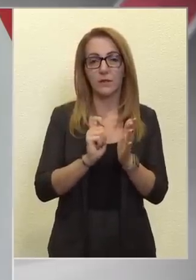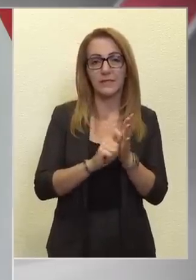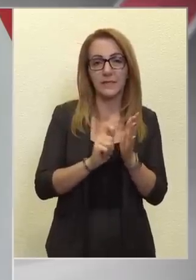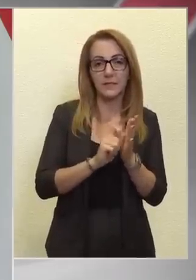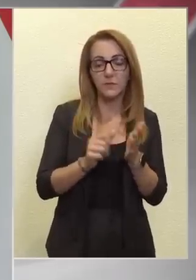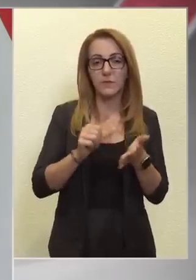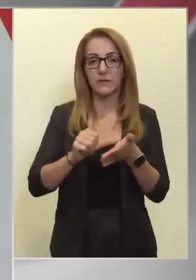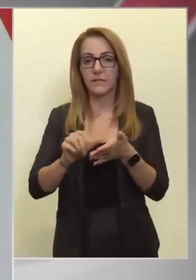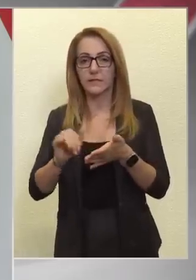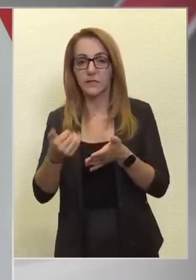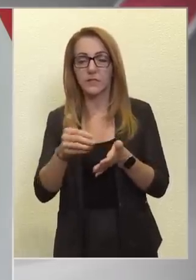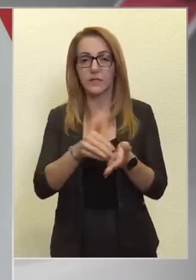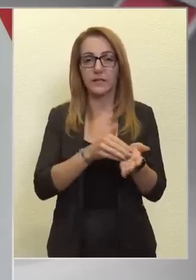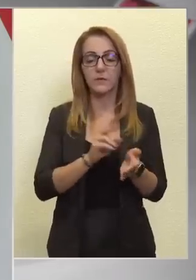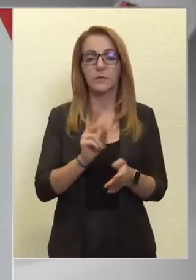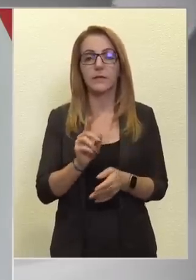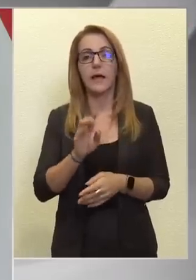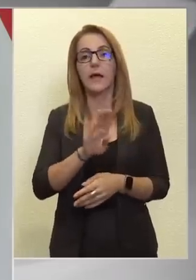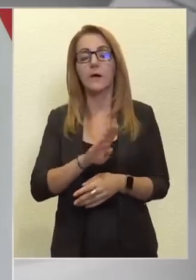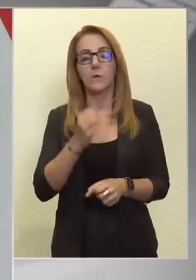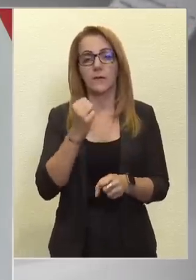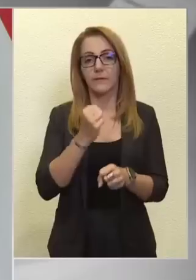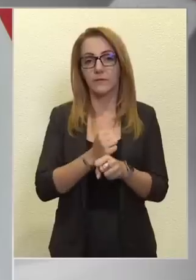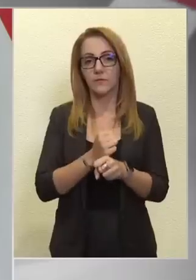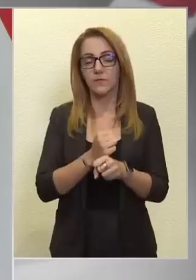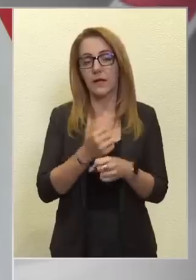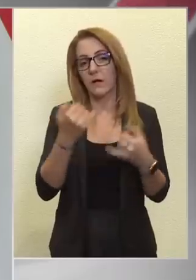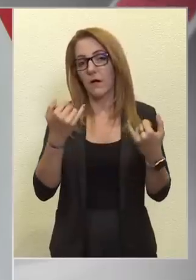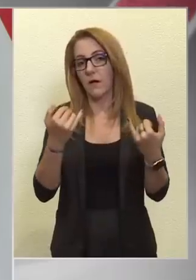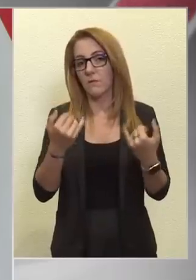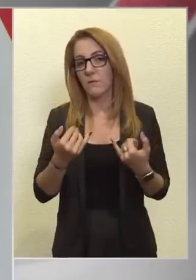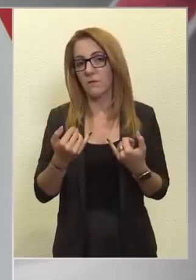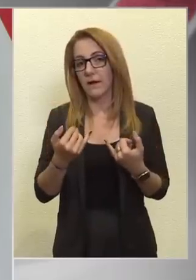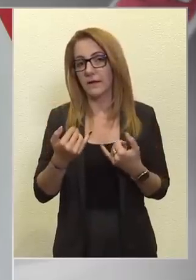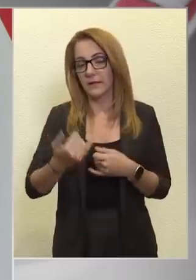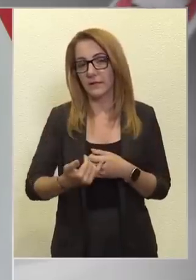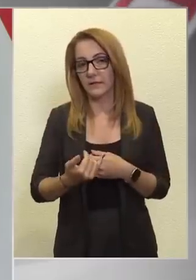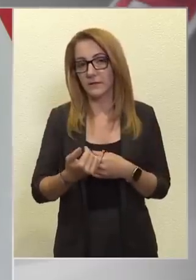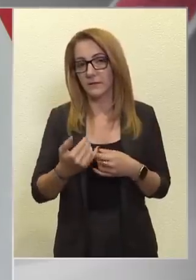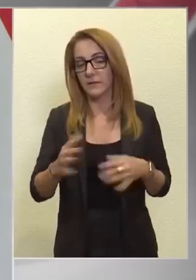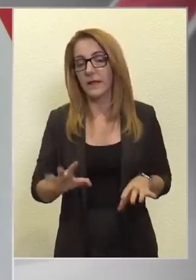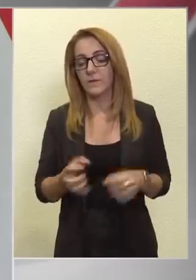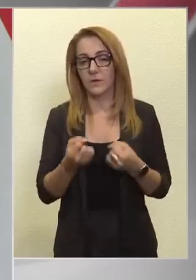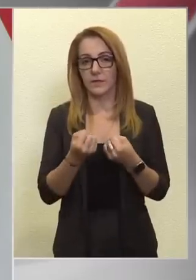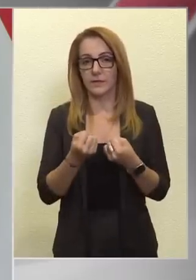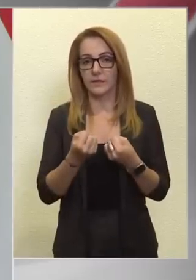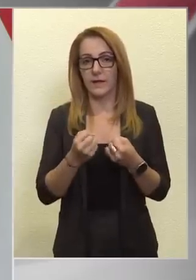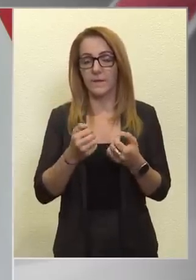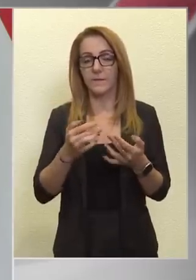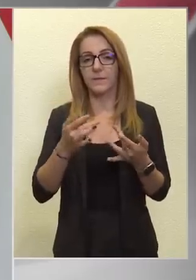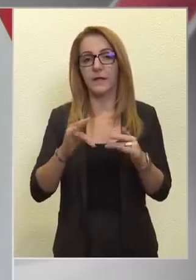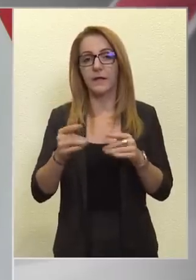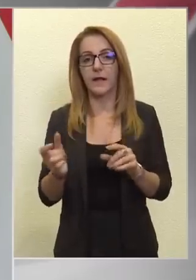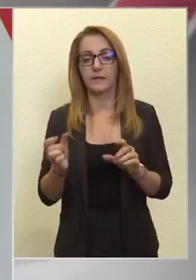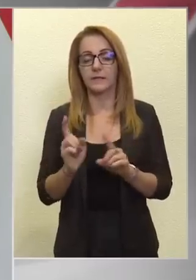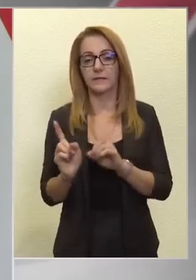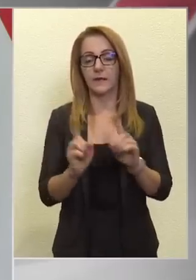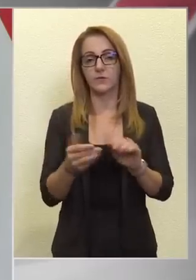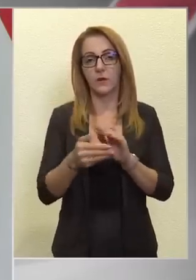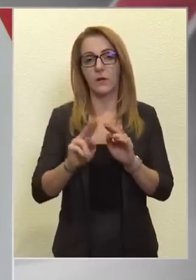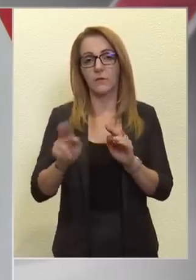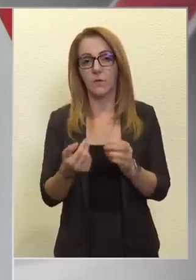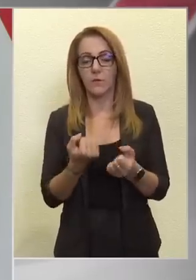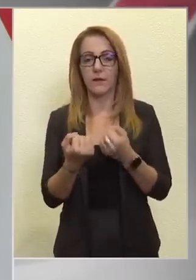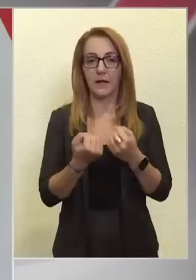kifizetések is megkezdődtek, de az Európai Bizottsággal mindmányig nem jött létre a helyreállítási alapról szóló megállapodás, és ahol nem vagyunk